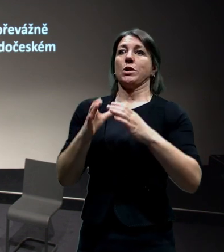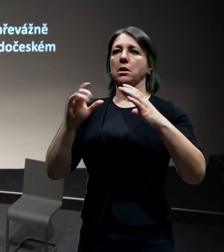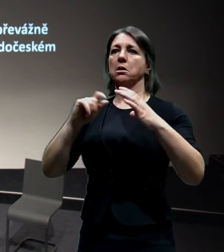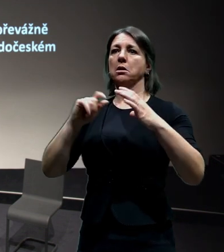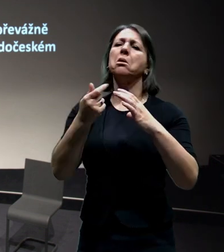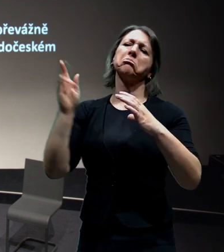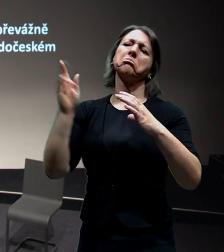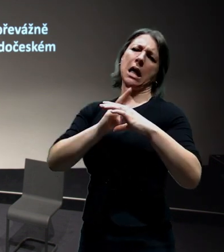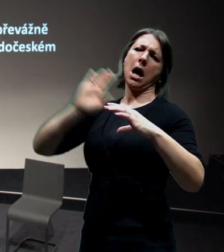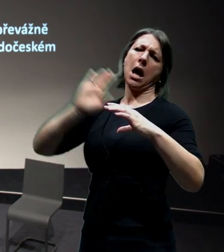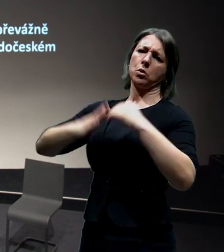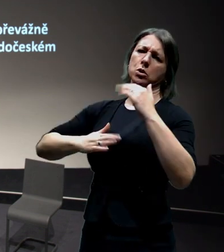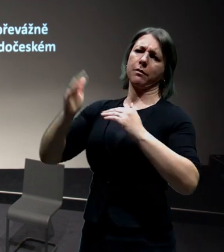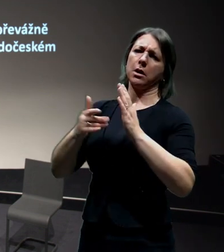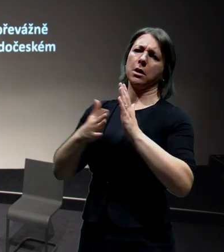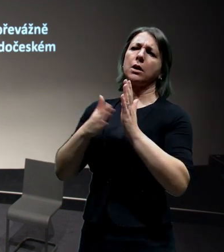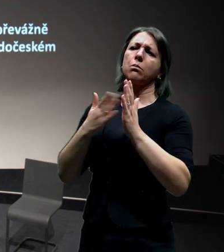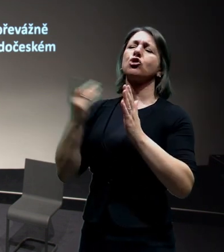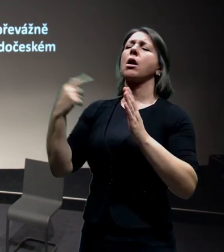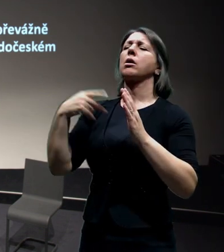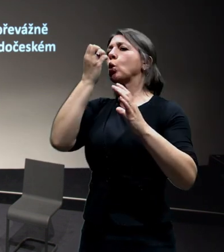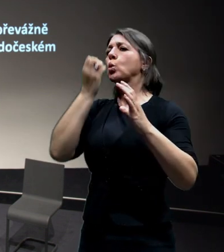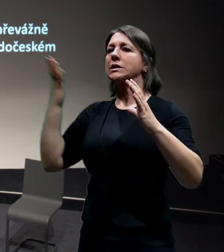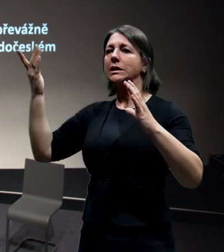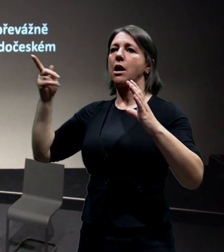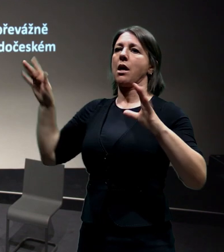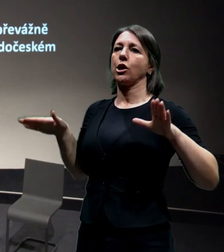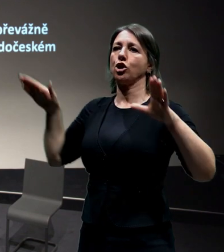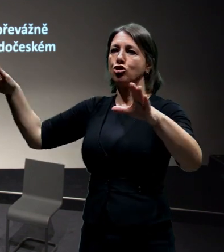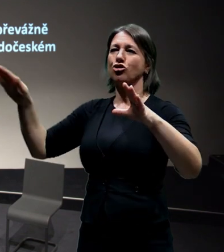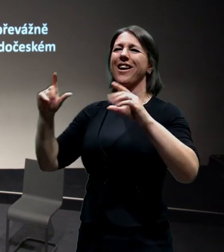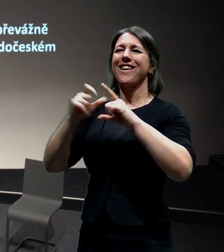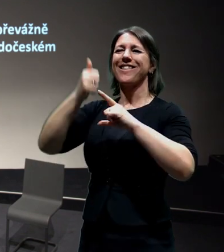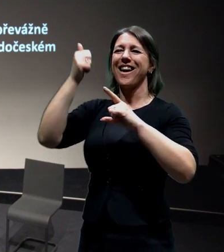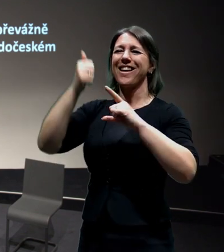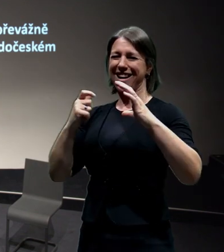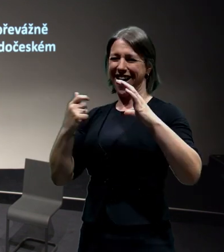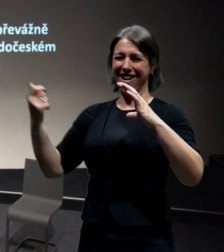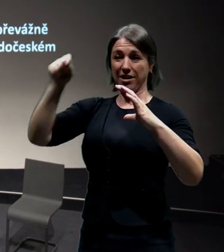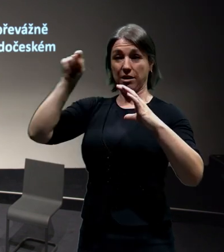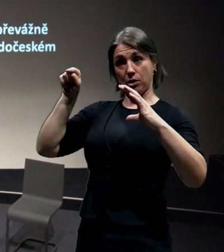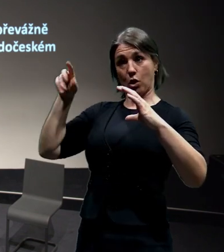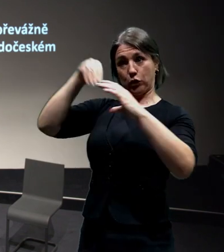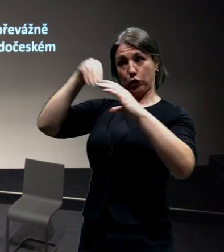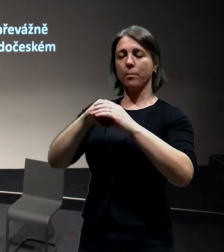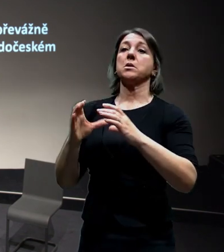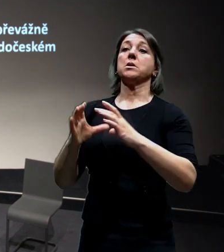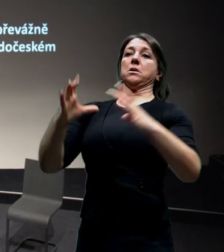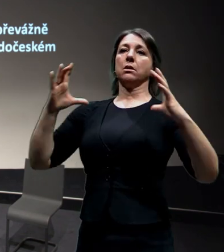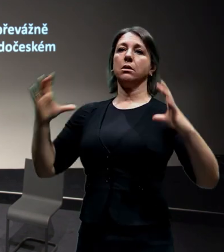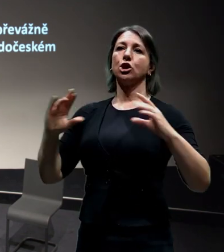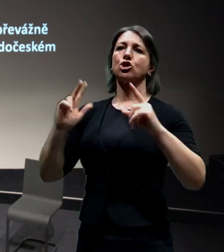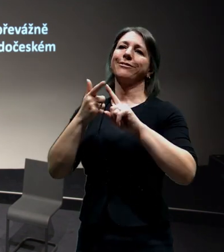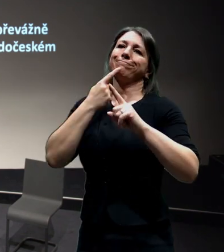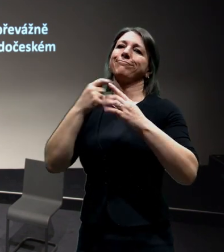stát, ten, co například vede od letiště, po dálnici D1 a malý kousek na východní části města. No a pak máme